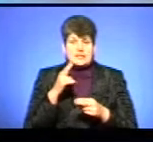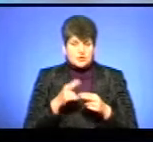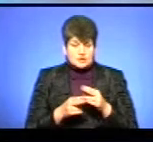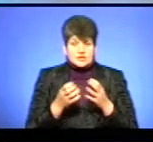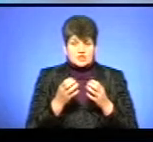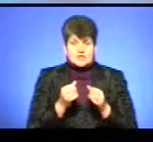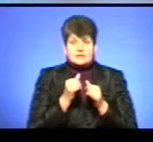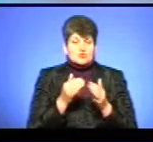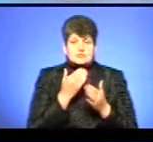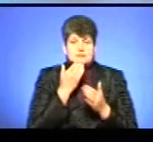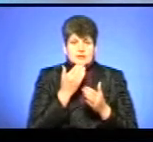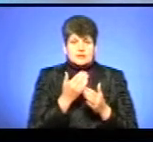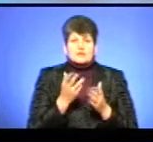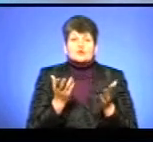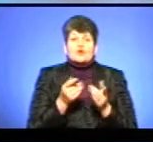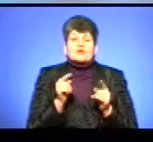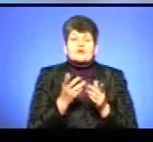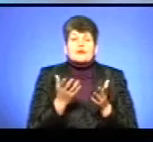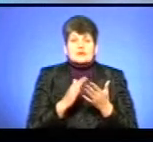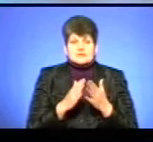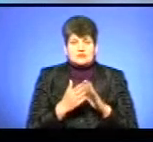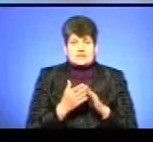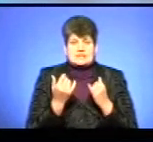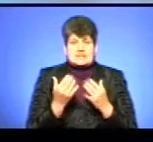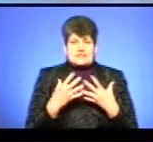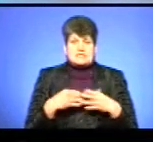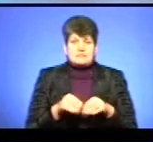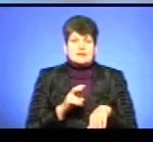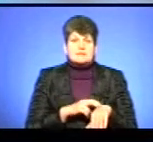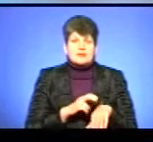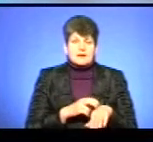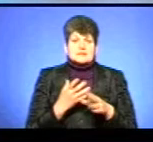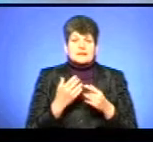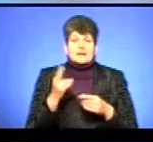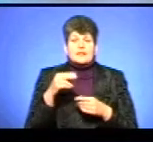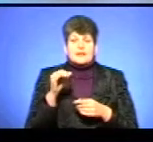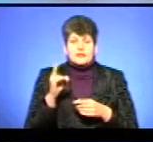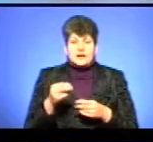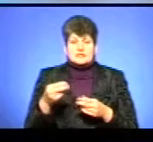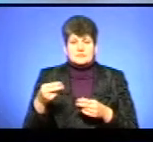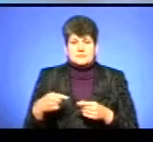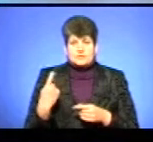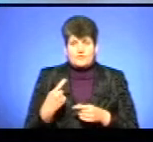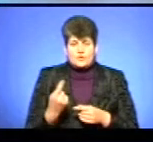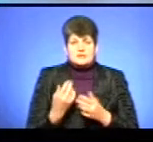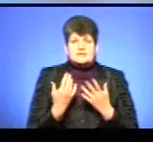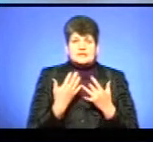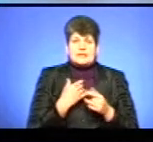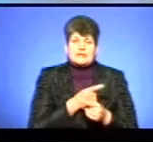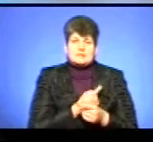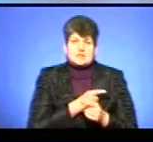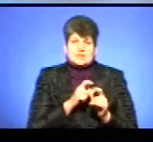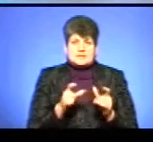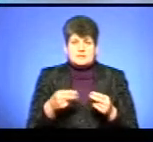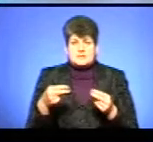ще не можу вас не запитати стосовно того, яка ситуація зараз із сімейними лікарями, скільки декларацій підписано в області, скільки медзакладів